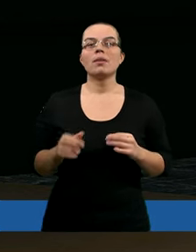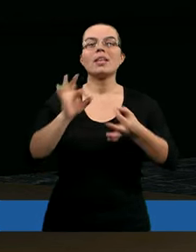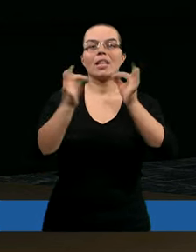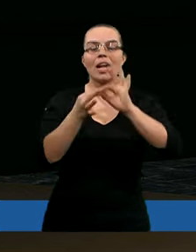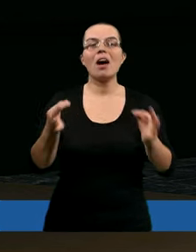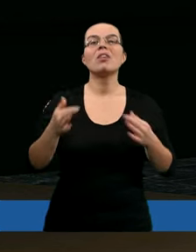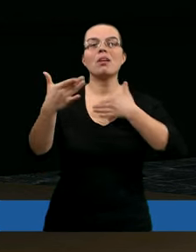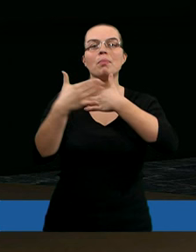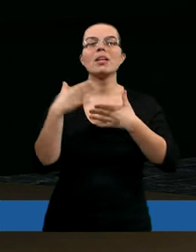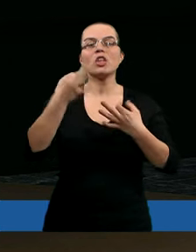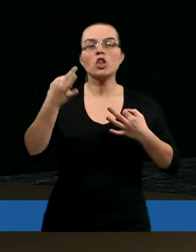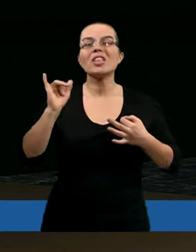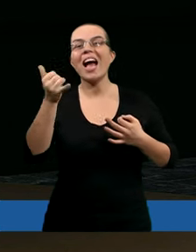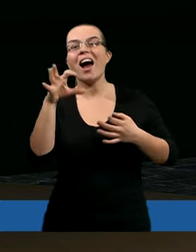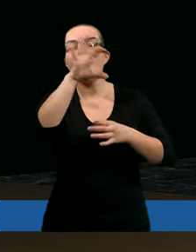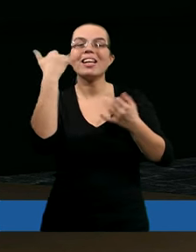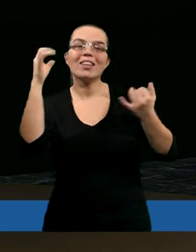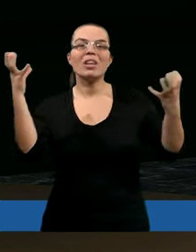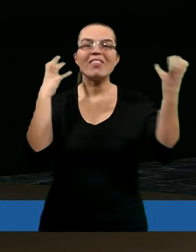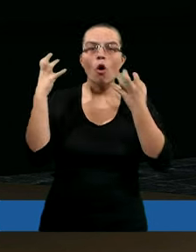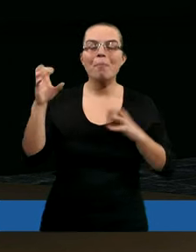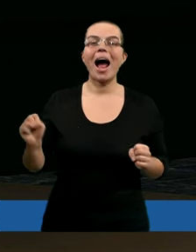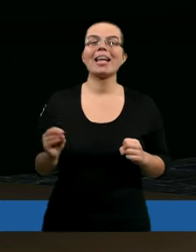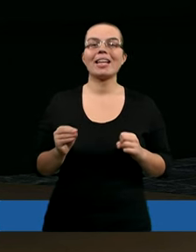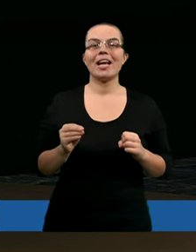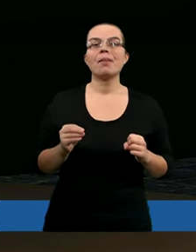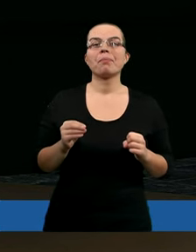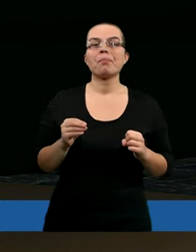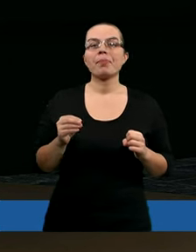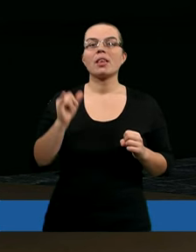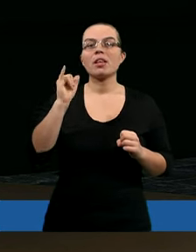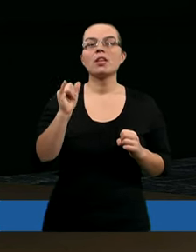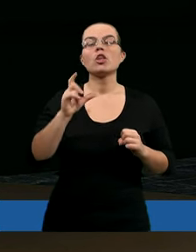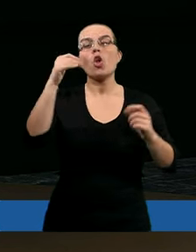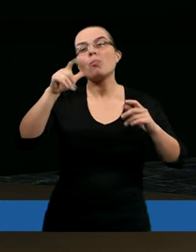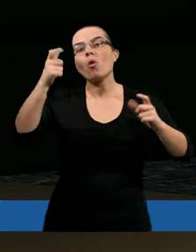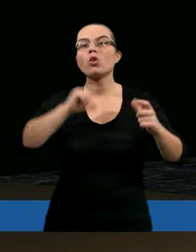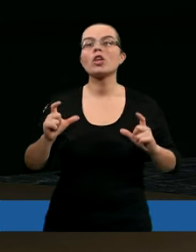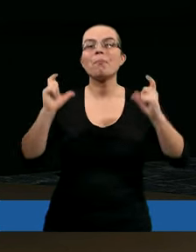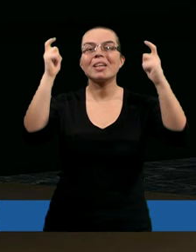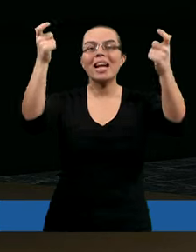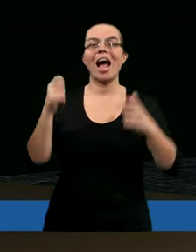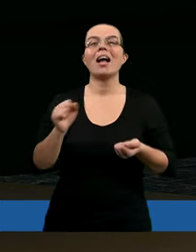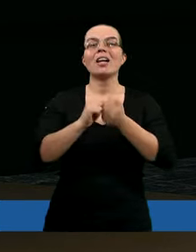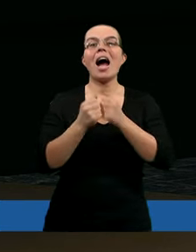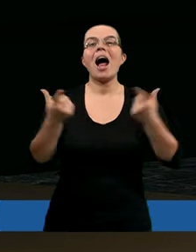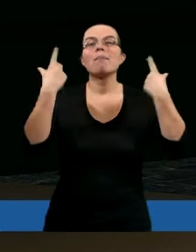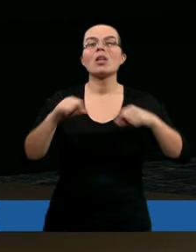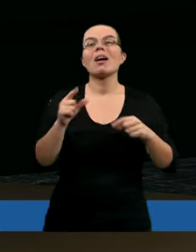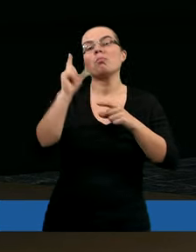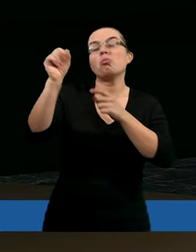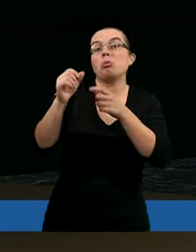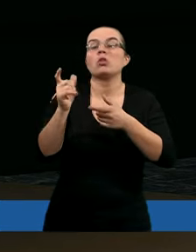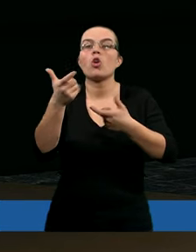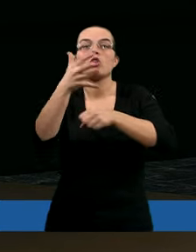dziś, gdy oglądamy jakieś informacje i komuś sławnemu coś przydarzy się, albo nagle ląduje w więzieniu,